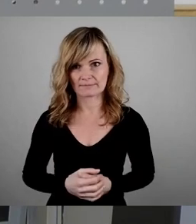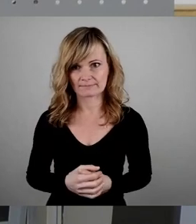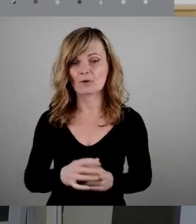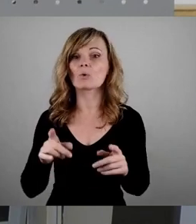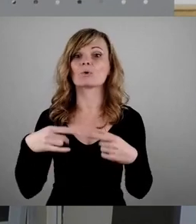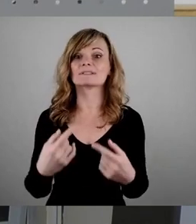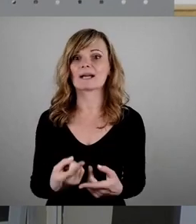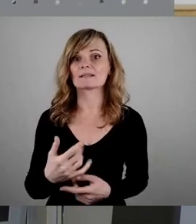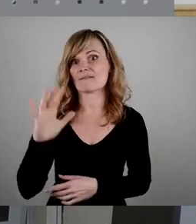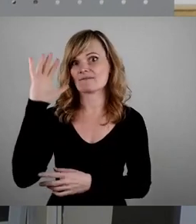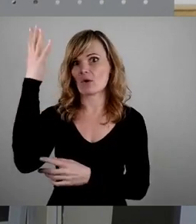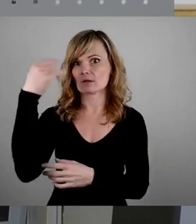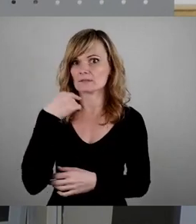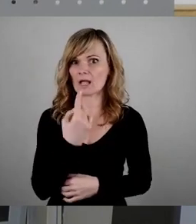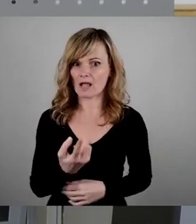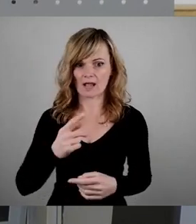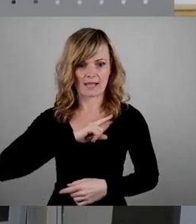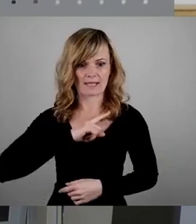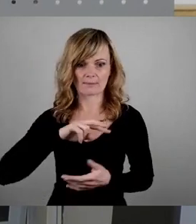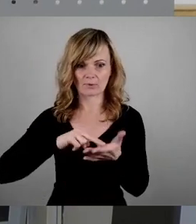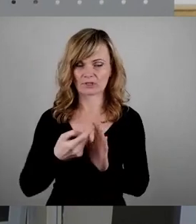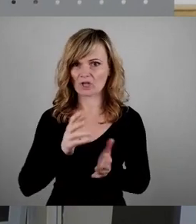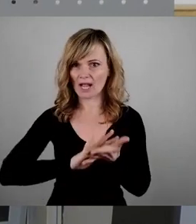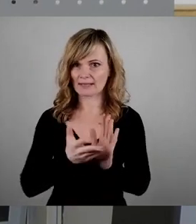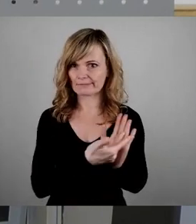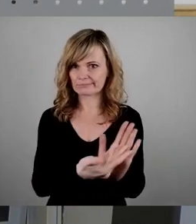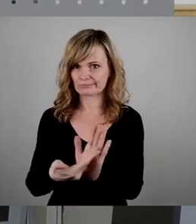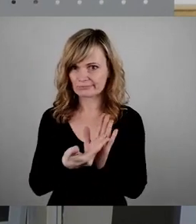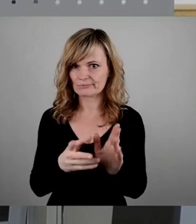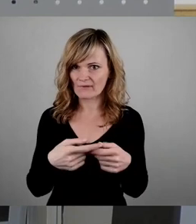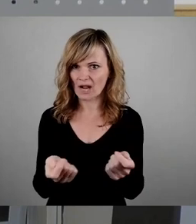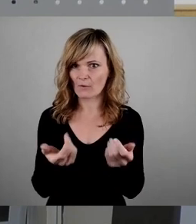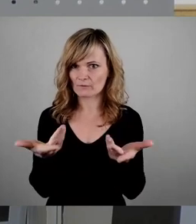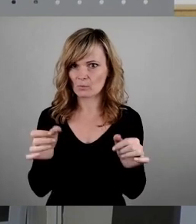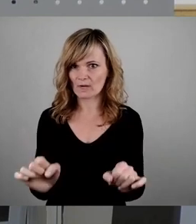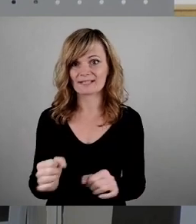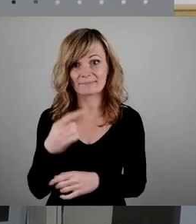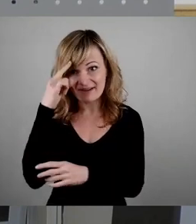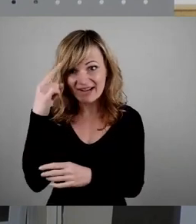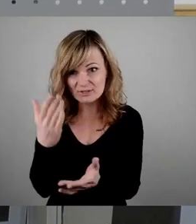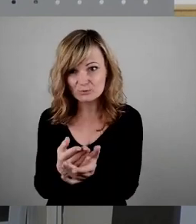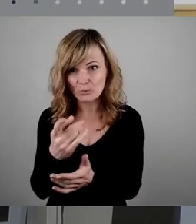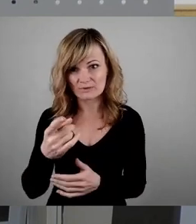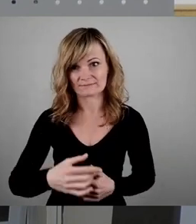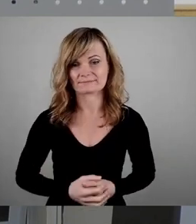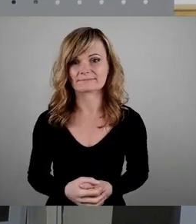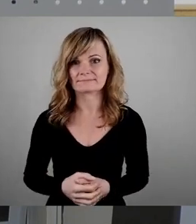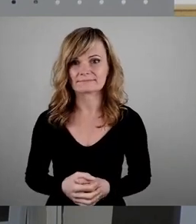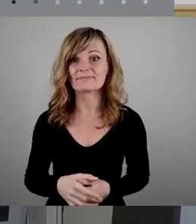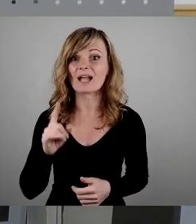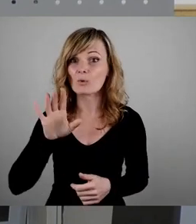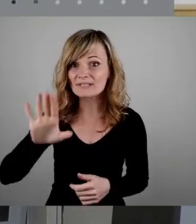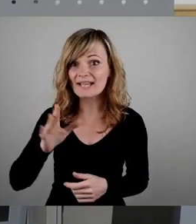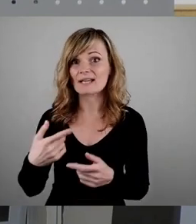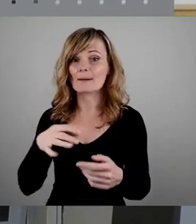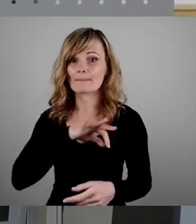des eigenen politischen Handelns den Wählerinnen und Wählern demnächst verkaufen zu können. Das wissen Sie auch. Das weiß auch Ihre Parteifreundin